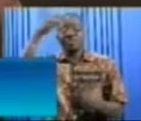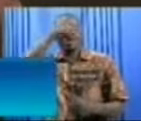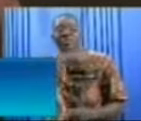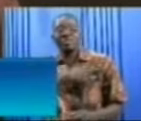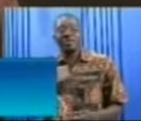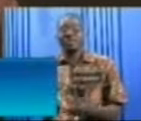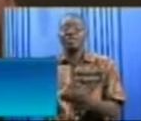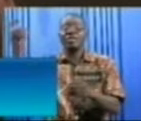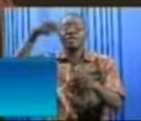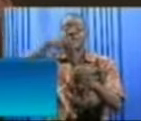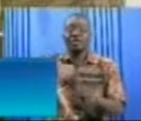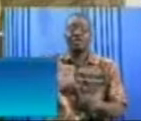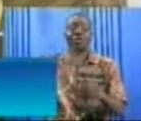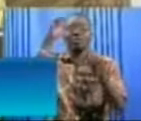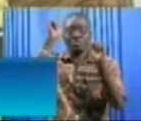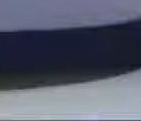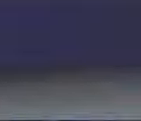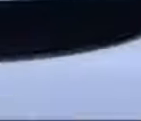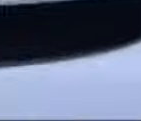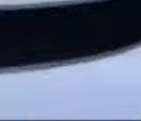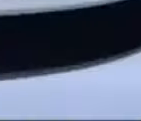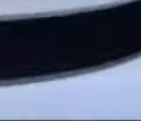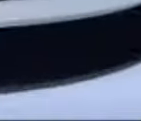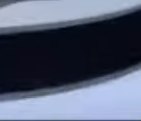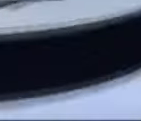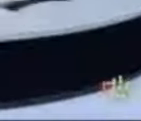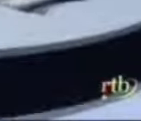adhérents puissent bénéficier grandement des services.